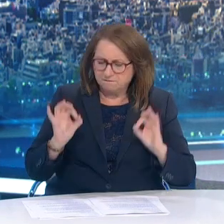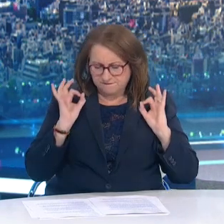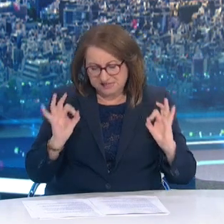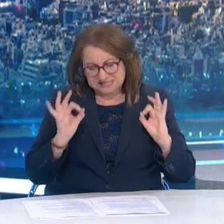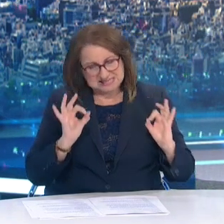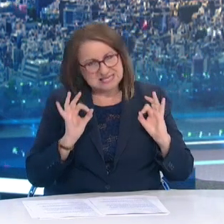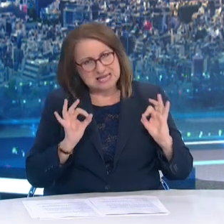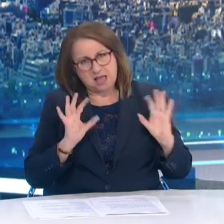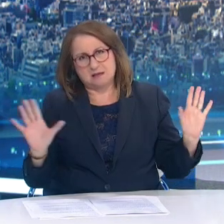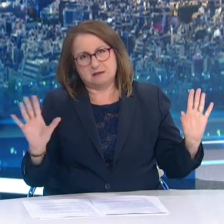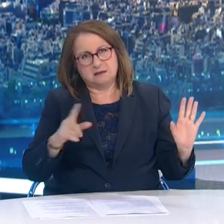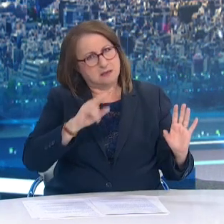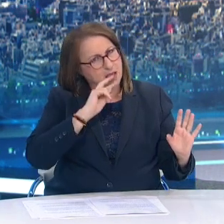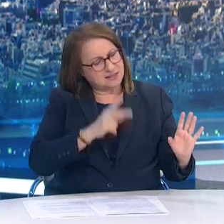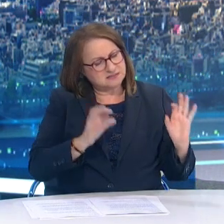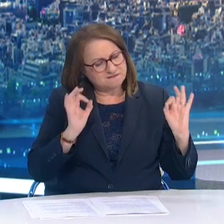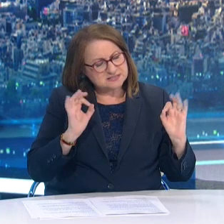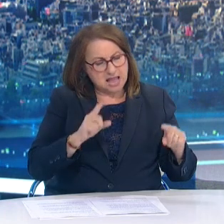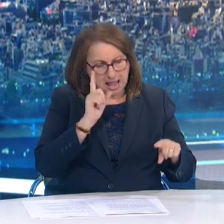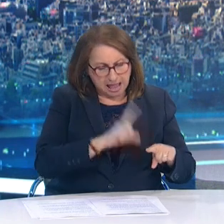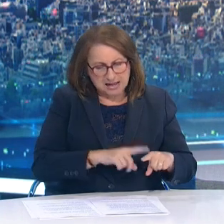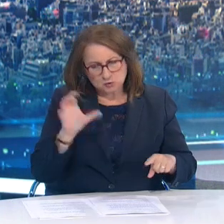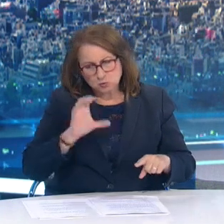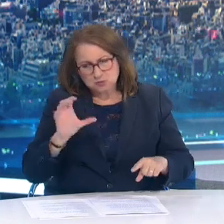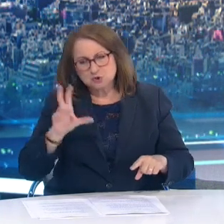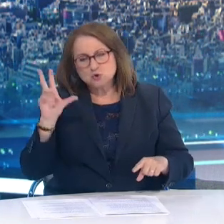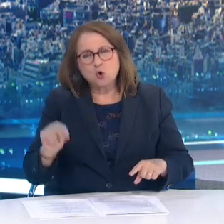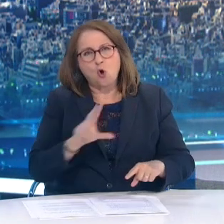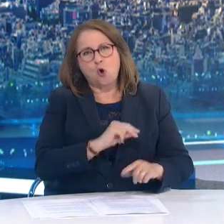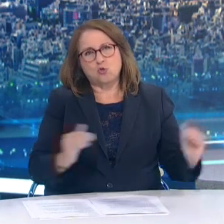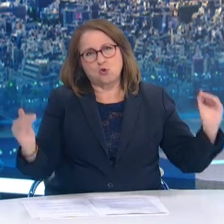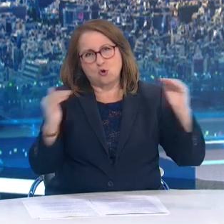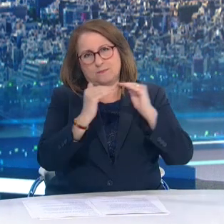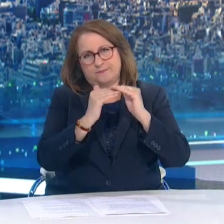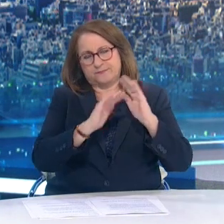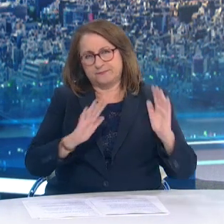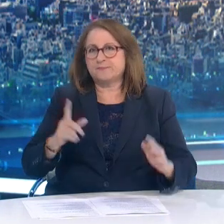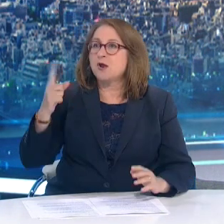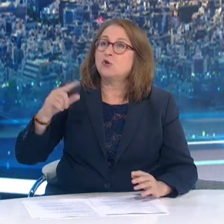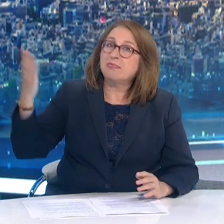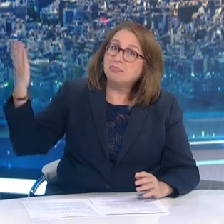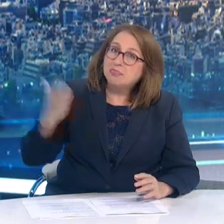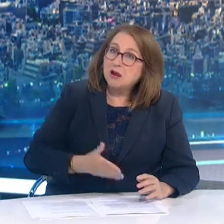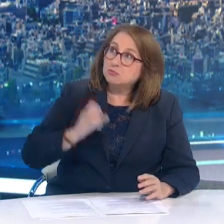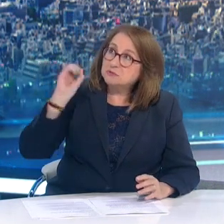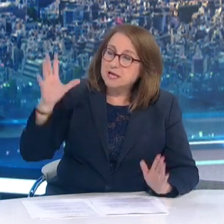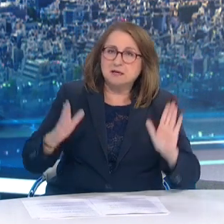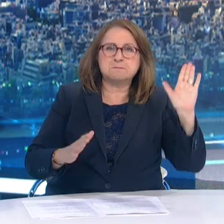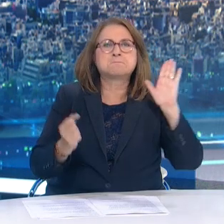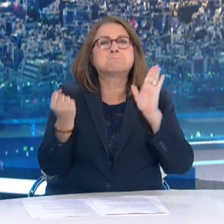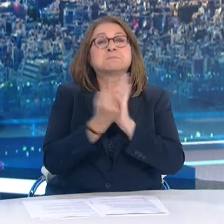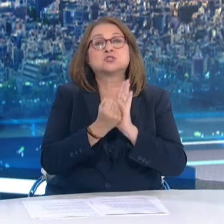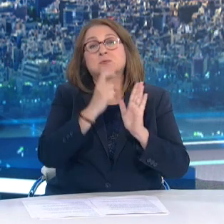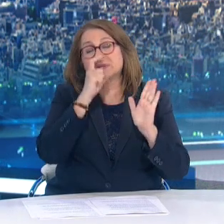τουρίστες Οι εμβολιασμένοι ξένοι επισκέπτες επίσης θα πρέπει να επιδεικνύουν πιστοποιητικά εμβολιασμού, εινόσησης και βεβαίωσης